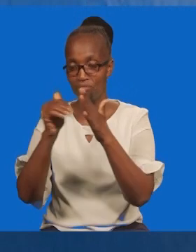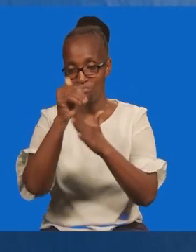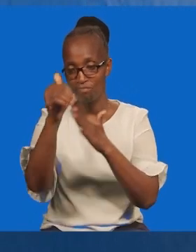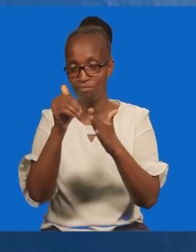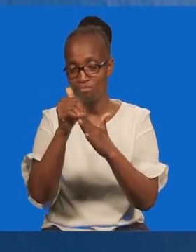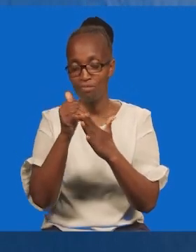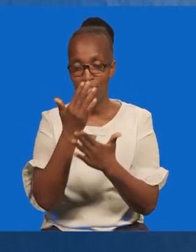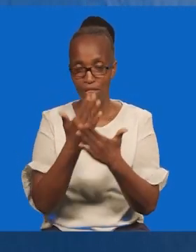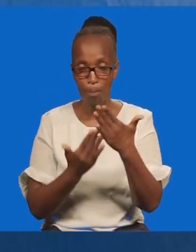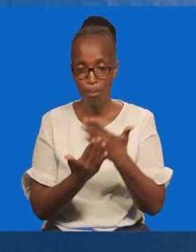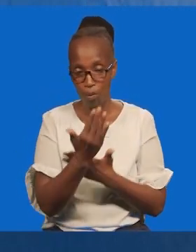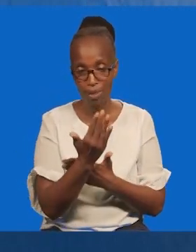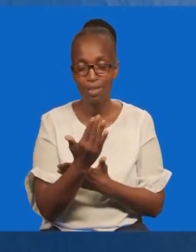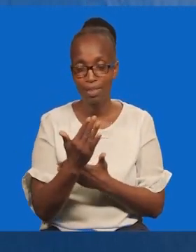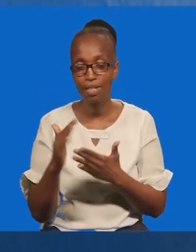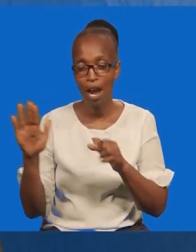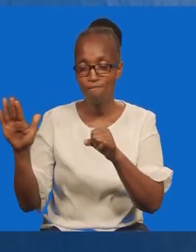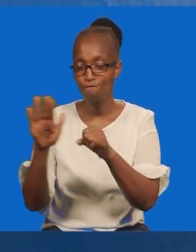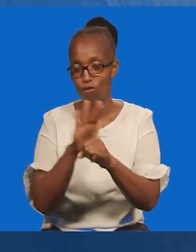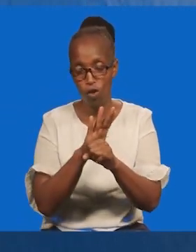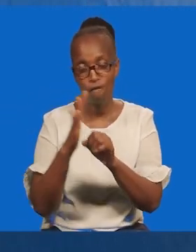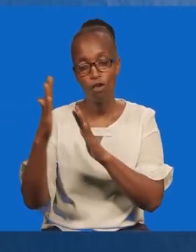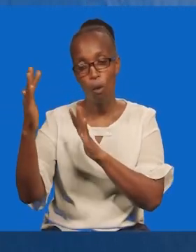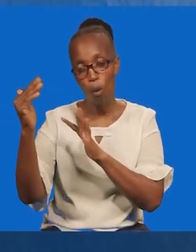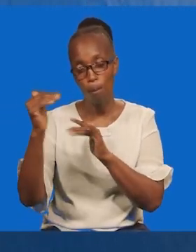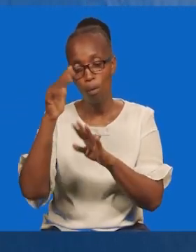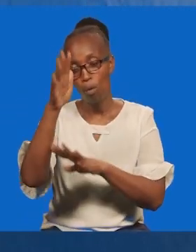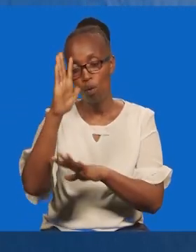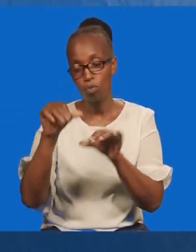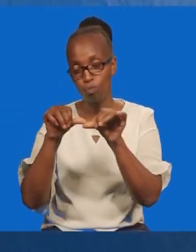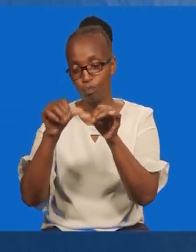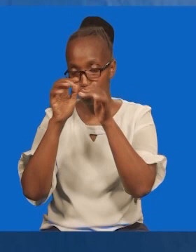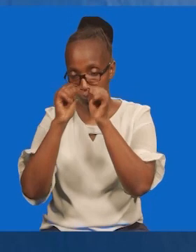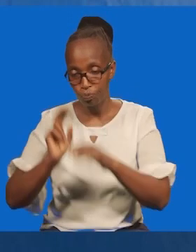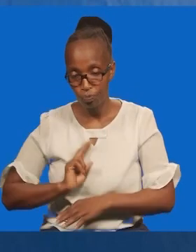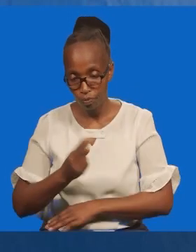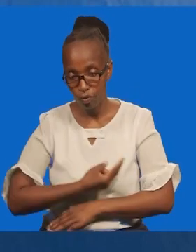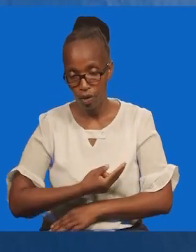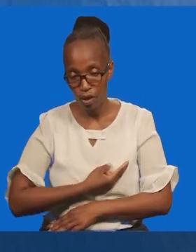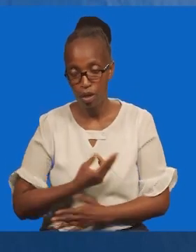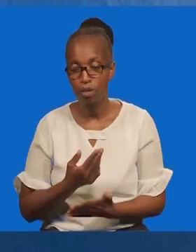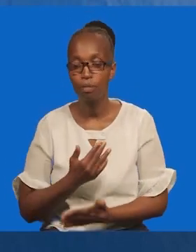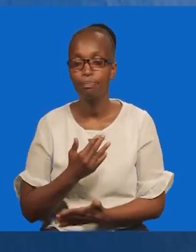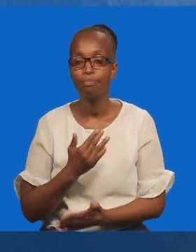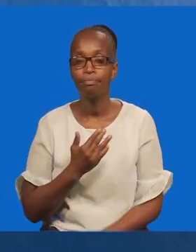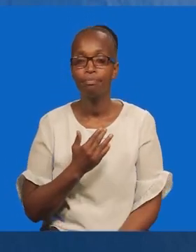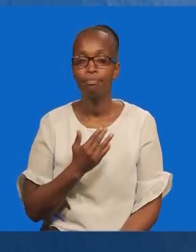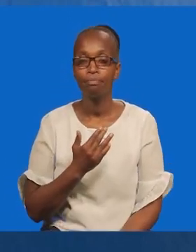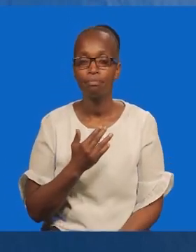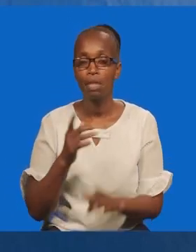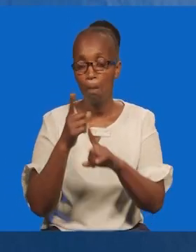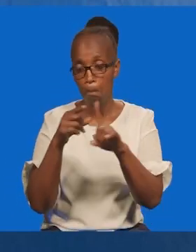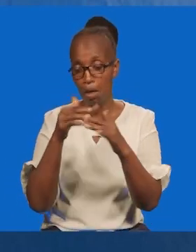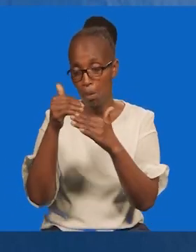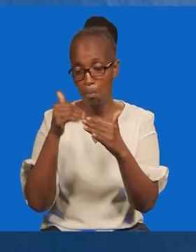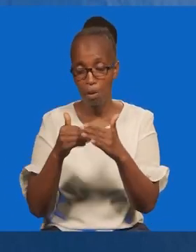kusabai tena mpezi mtazamaji ya asubu ya leo, nikiwa na wingu wa matumaini kwa mmba mungu anazidi kukubariki kupitia kipindi hiki. Basi mpezi